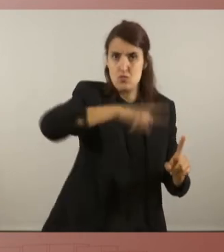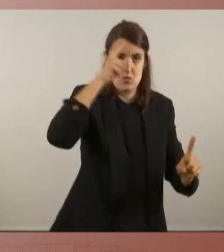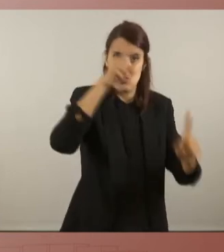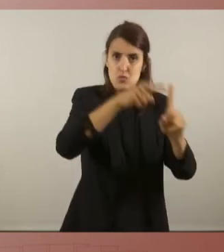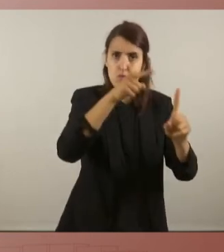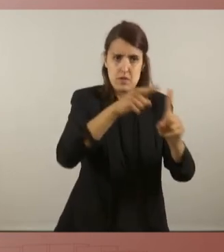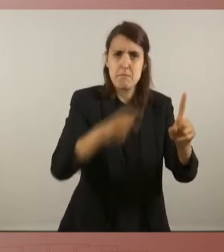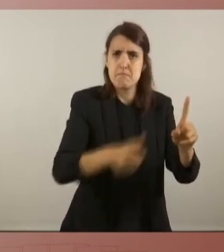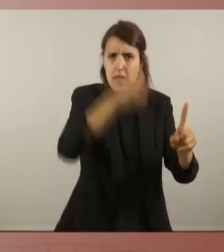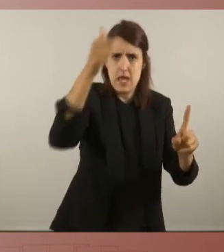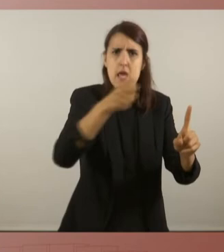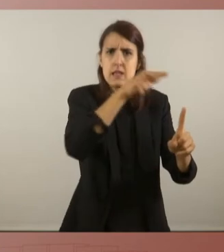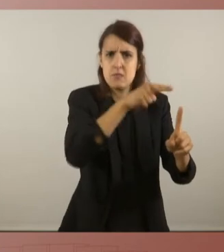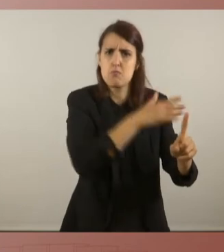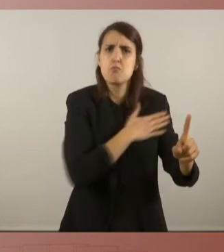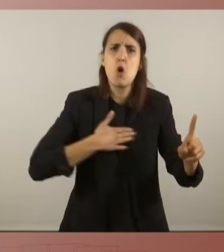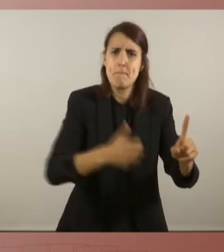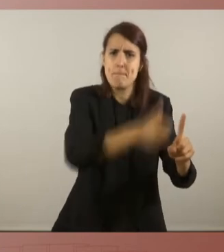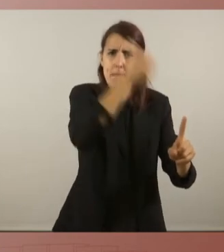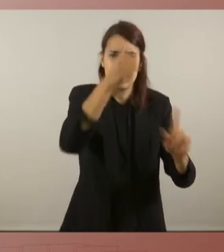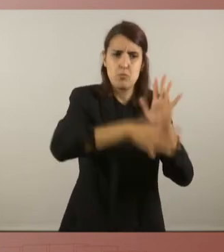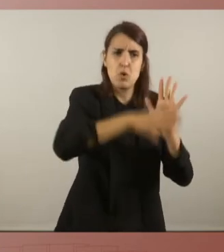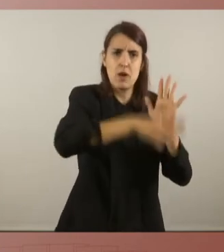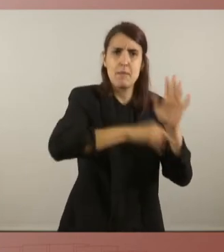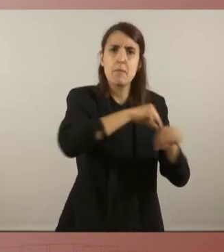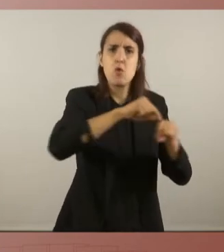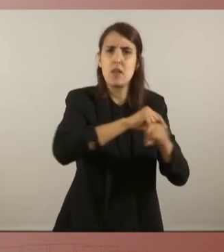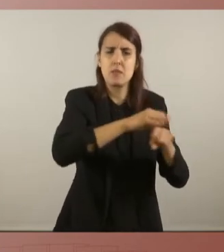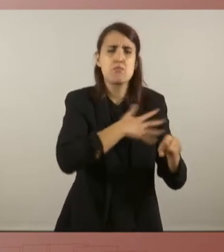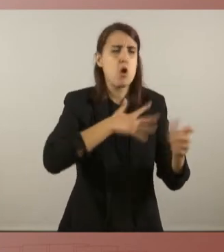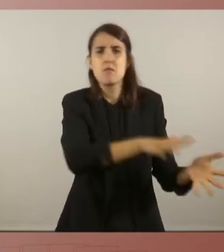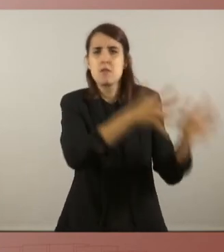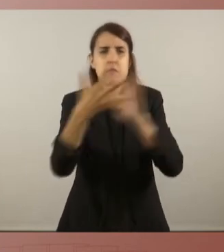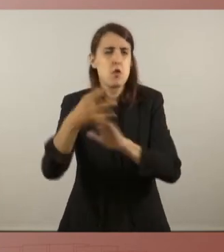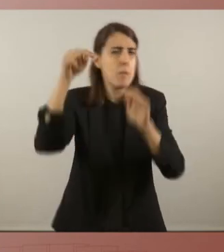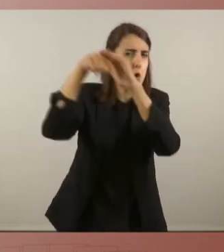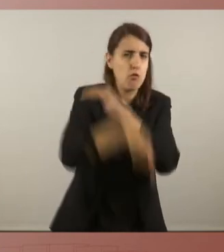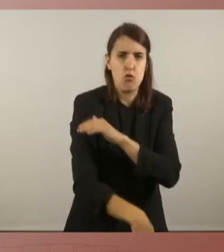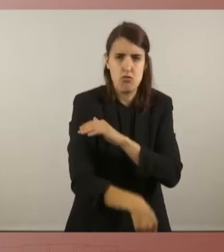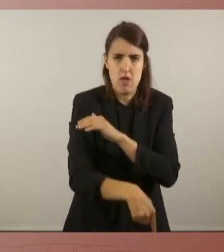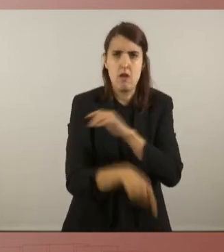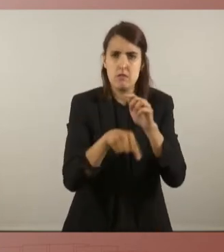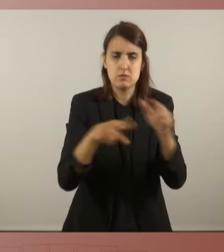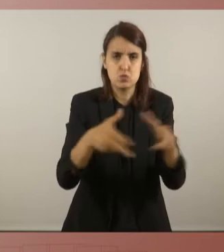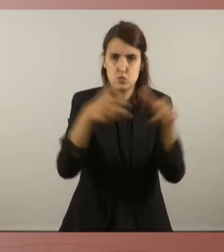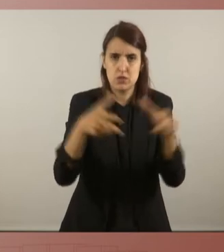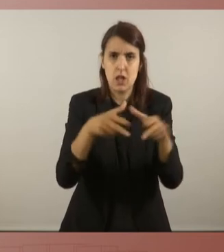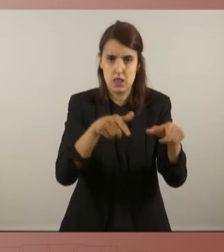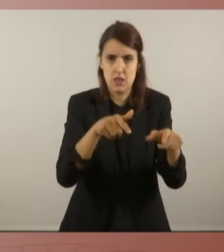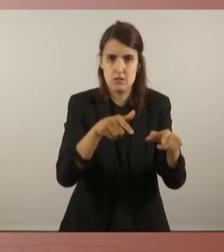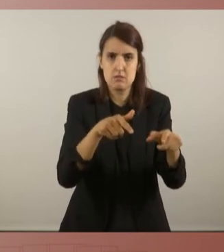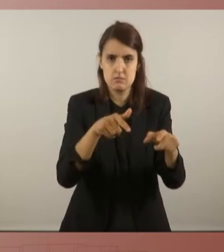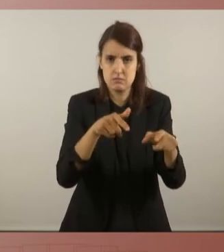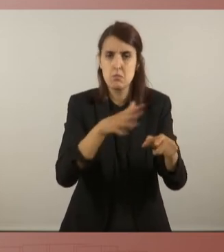ambiciosos, no renunciem al nostre programa polític de transformació profunda i radical de la nostra societat en favor